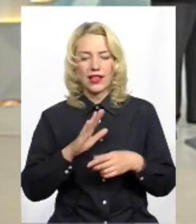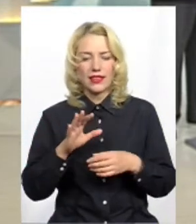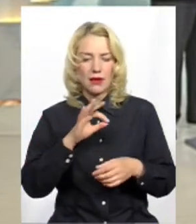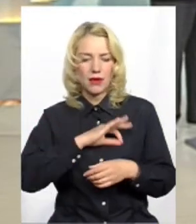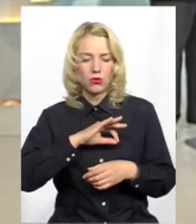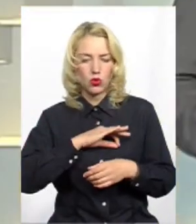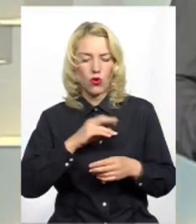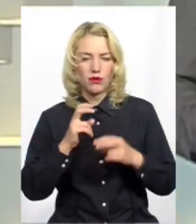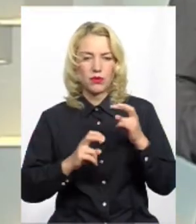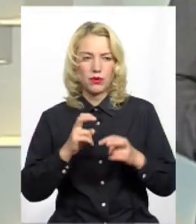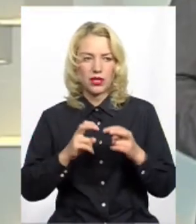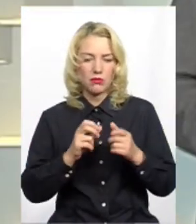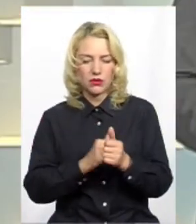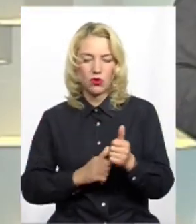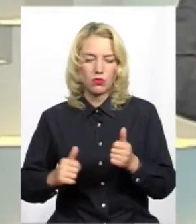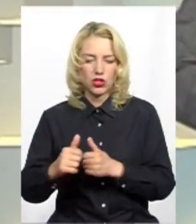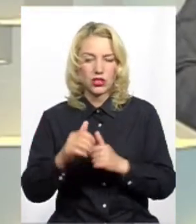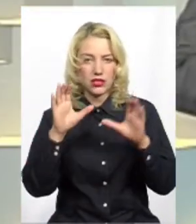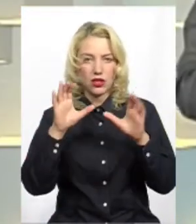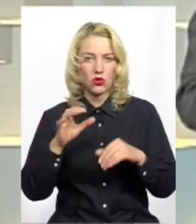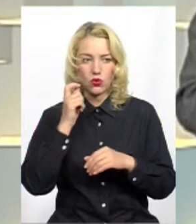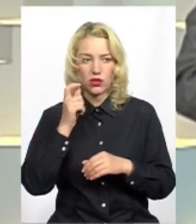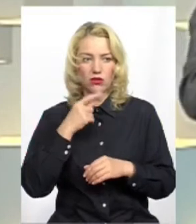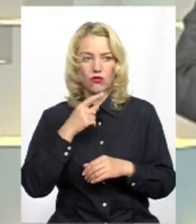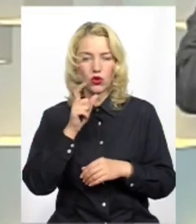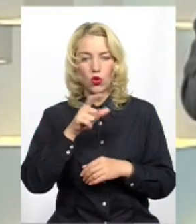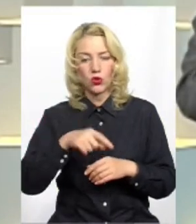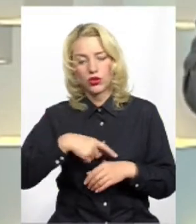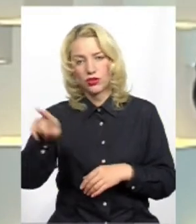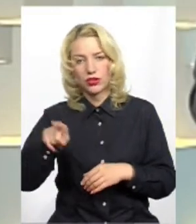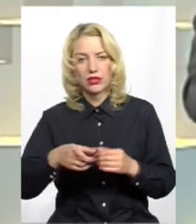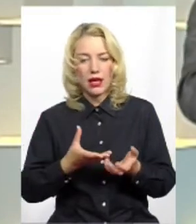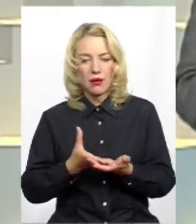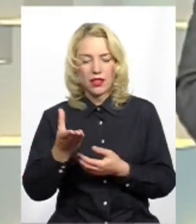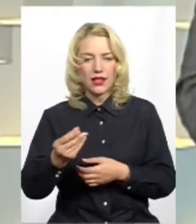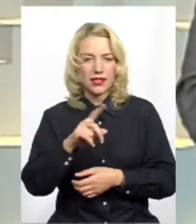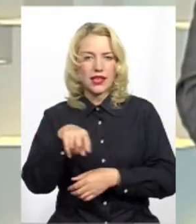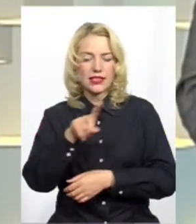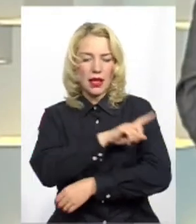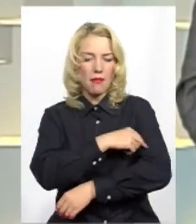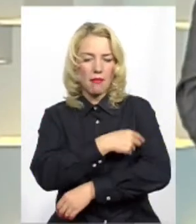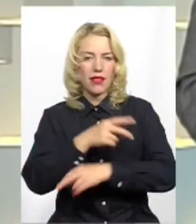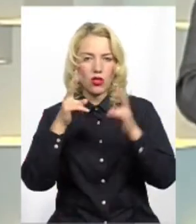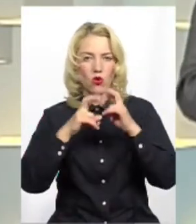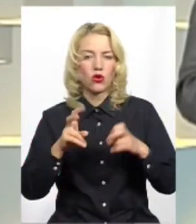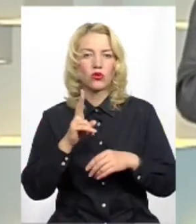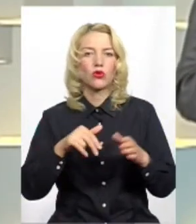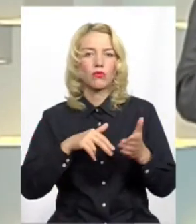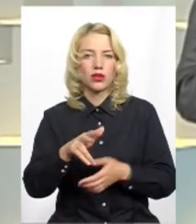підприємства. Таким чином обійшли Конституцію України. А твір, люди, ідіть платіть кошти за медогляди. Хто піде, хто буде платити.